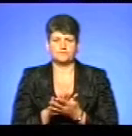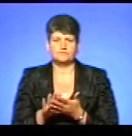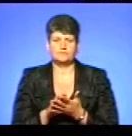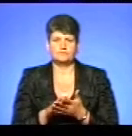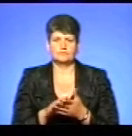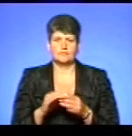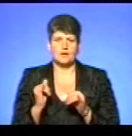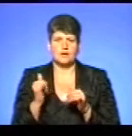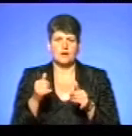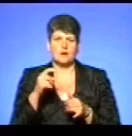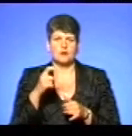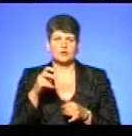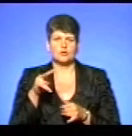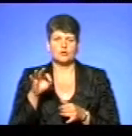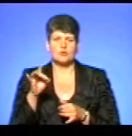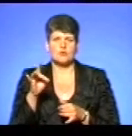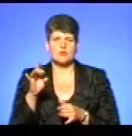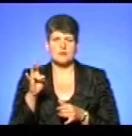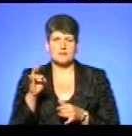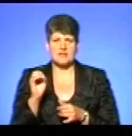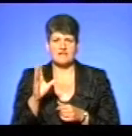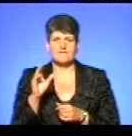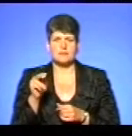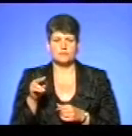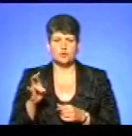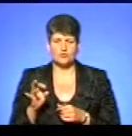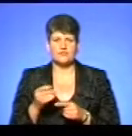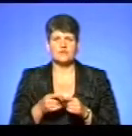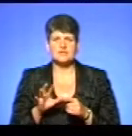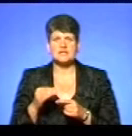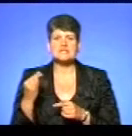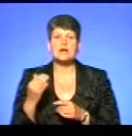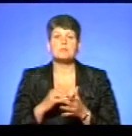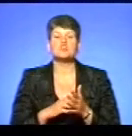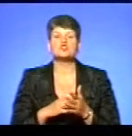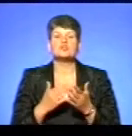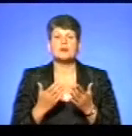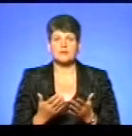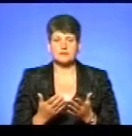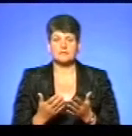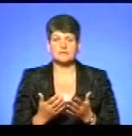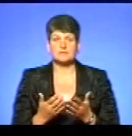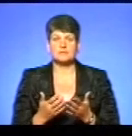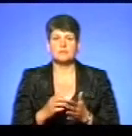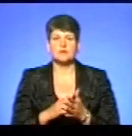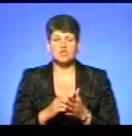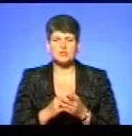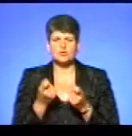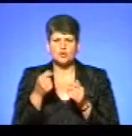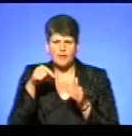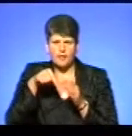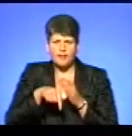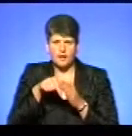розчиноколорного дна, іншими засобами доступним. Звичайно, всі цікавість причина. Причина цієї, спускаємо так, трохи глибше, якщо